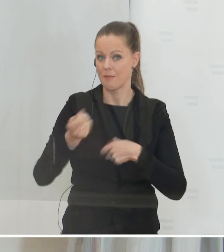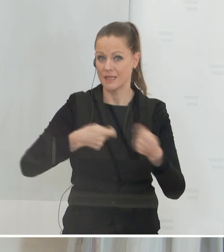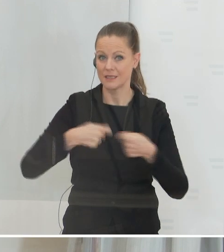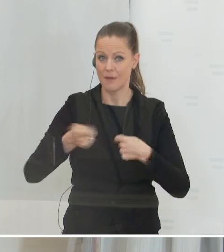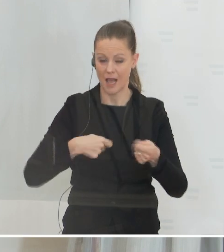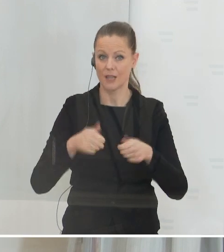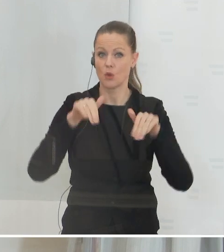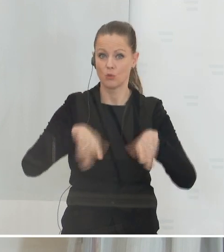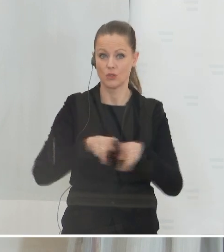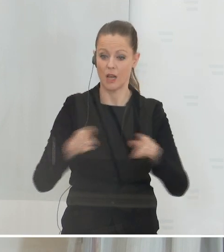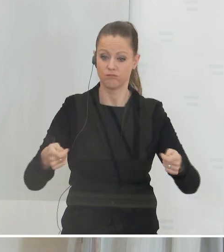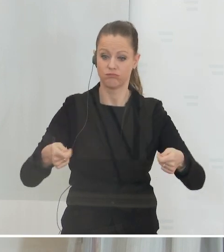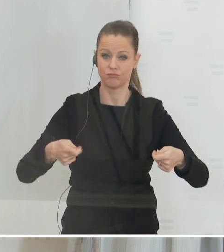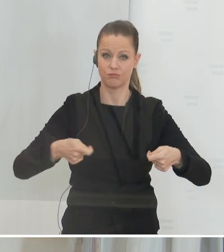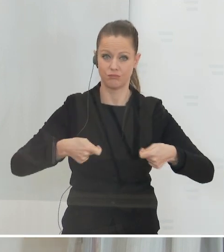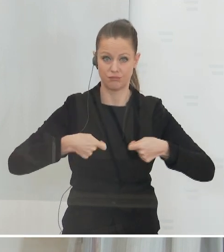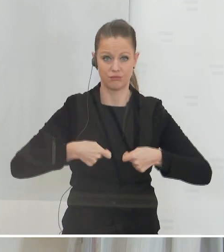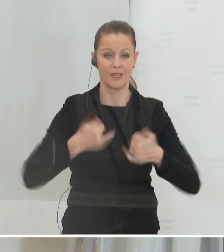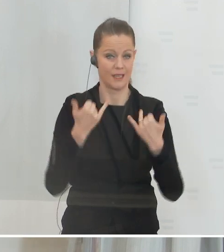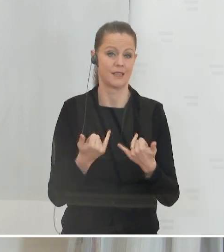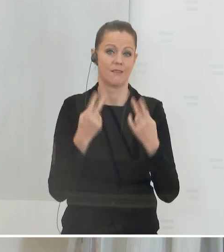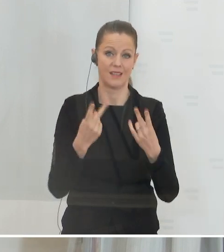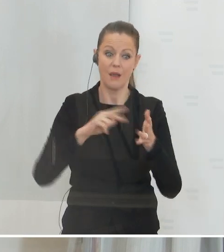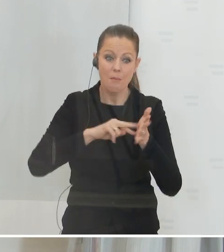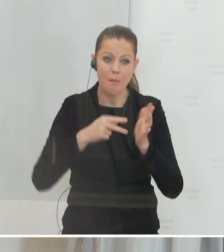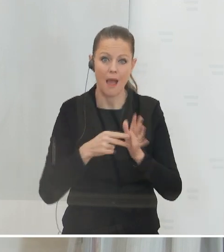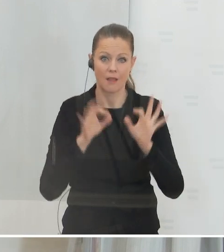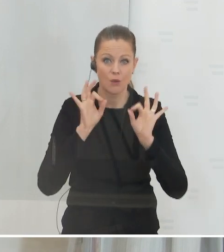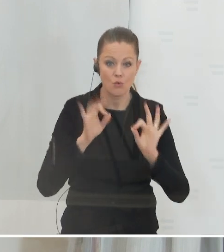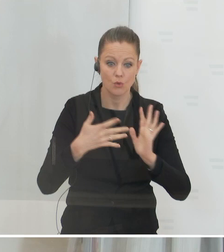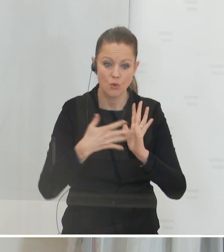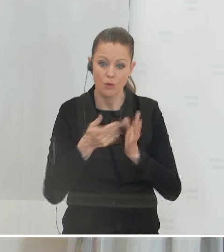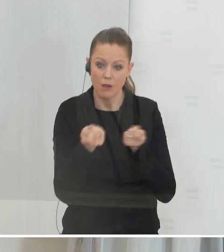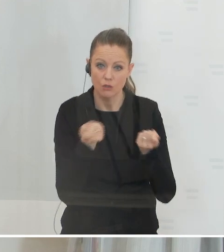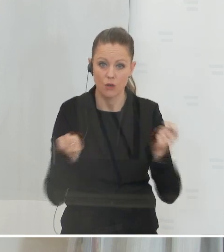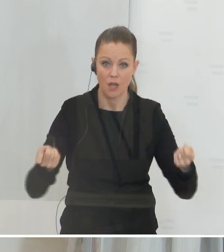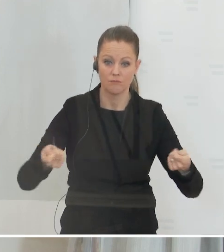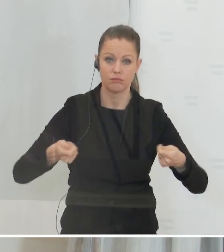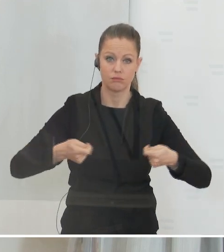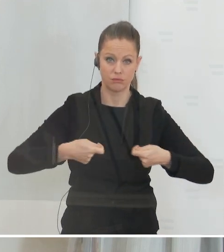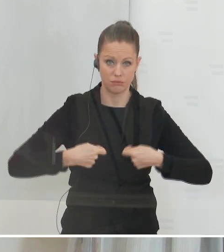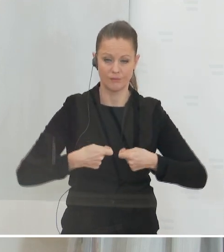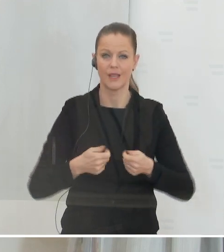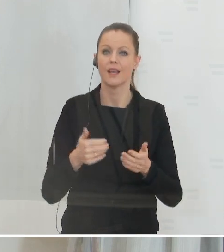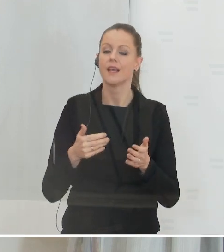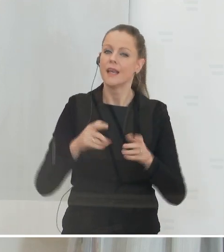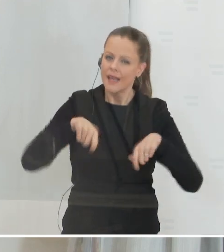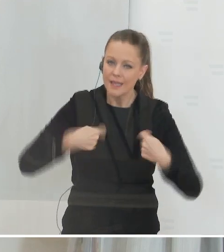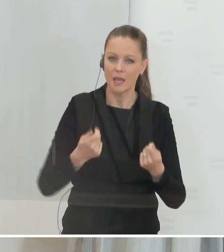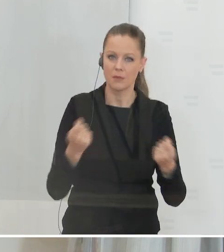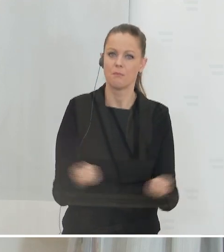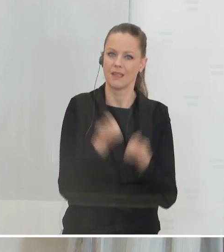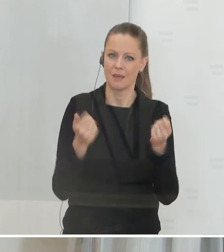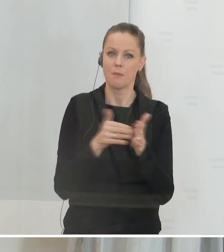kontrolliert zurückzufahren. Das ist der entscheidende Punkt, geplant und kontrolliert zurückzufahren. Weil es noch Betriebe braucht, die diese Unterstützung